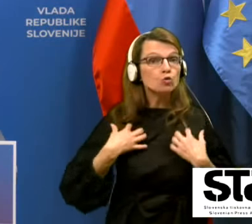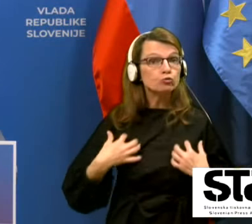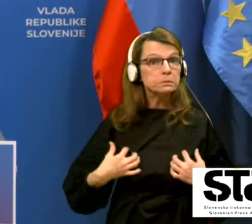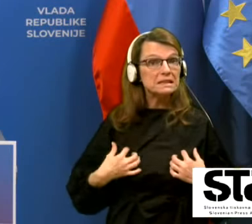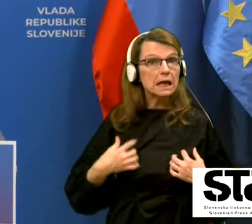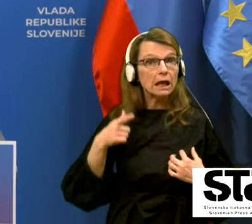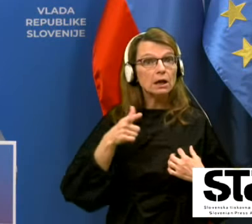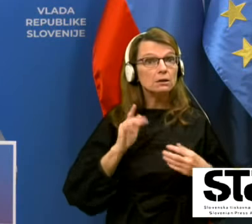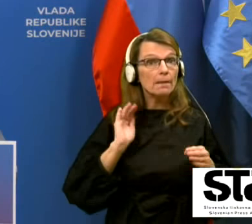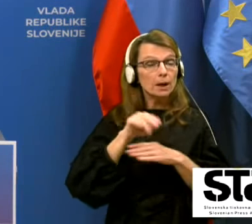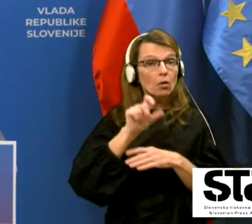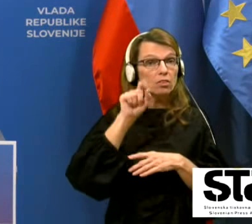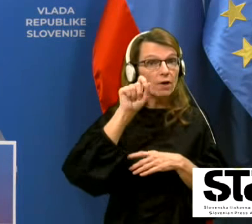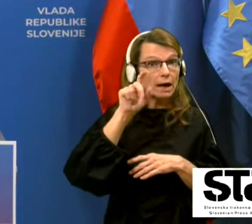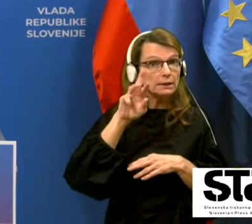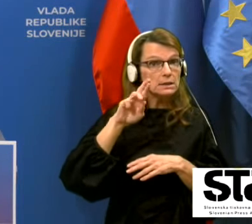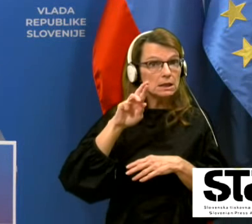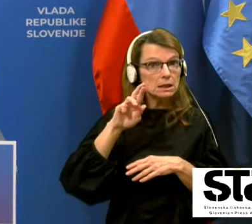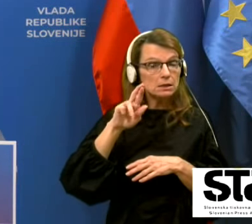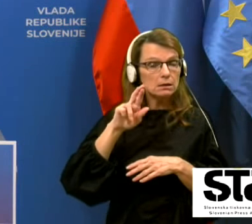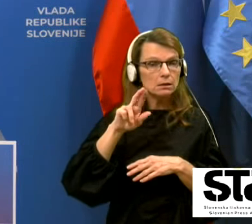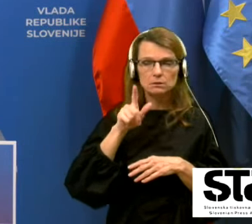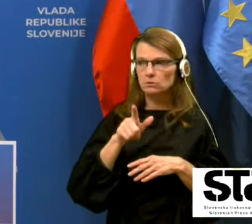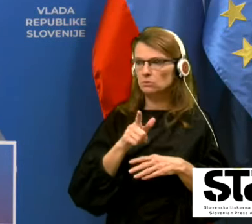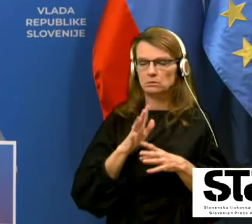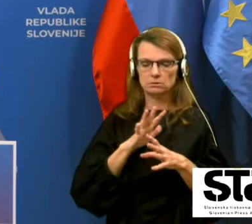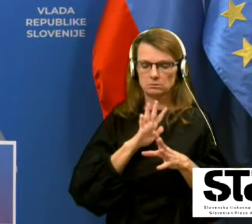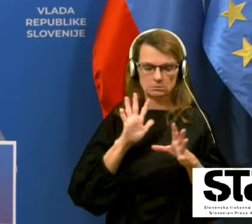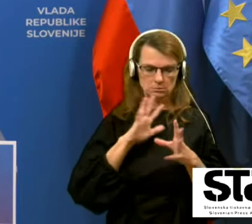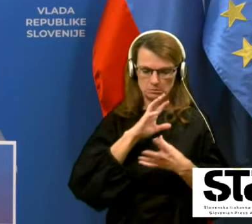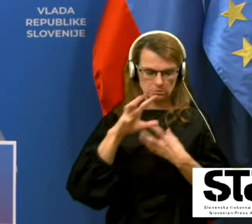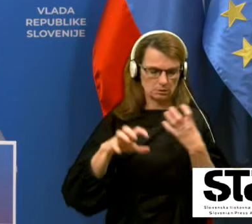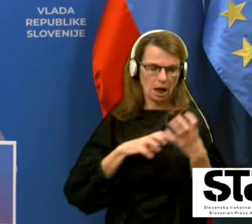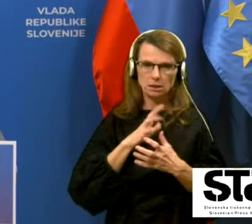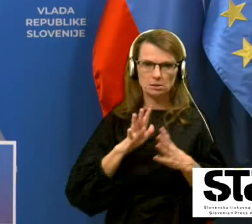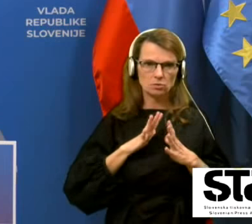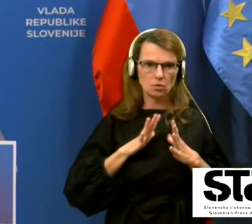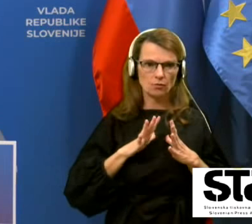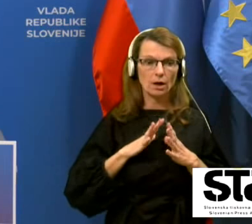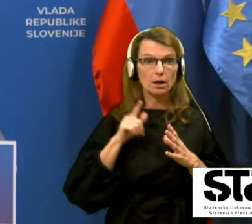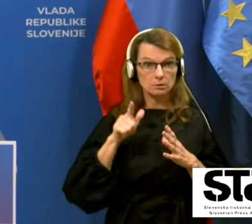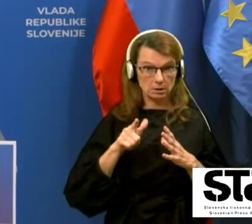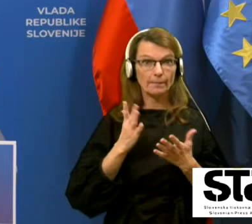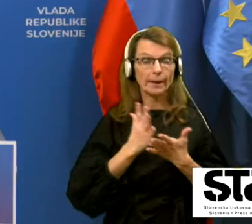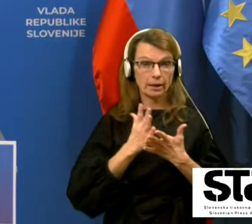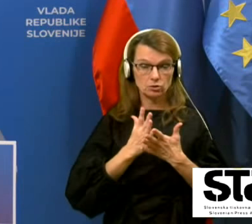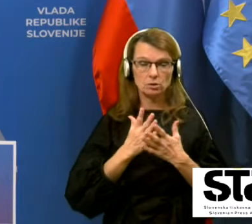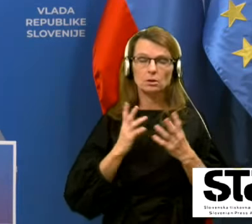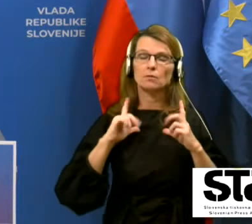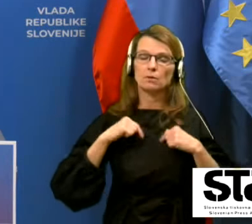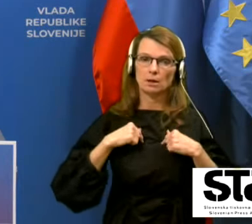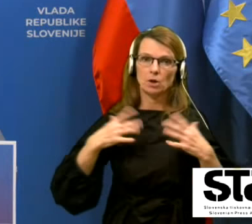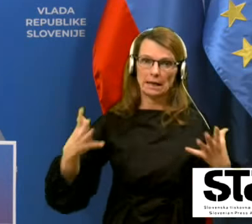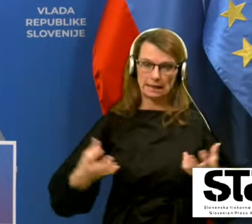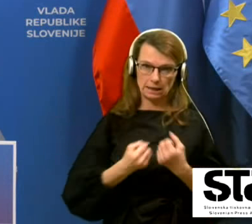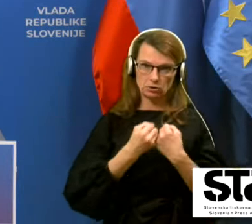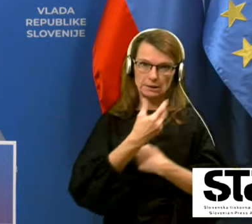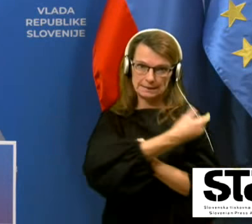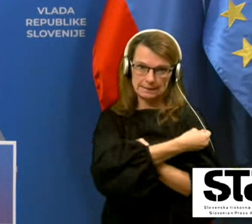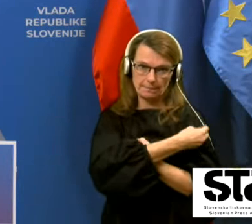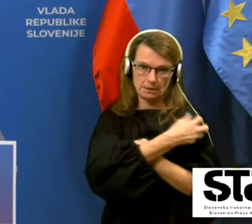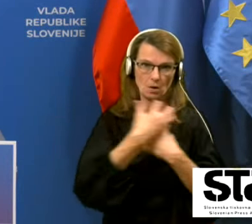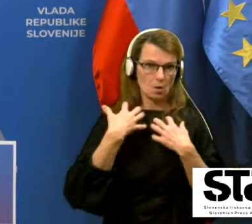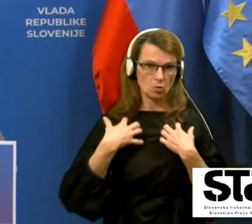12. Kakšna dodatna katastrofa bi bila. Ampak tam smo rešili. Tam smo rešili s cepljenjem. Torej, zdaj je vsem pred očmi,